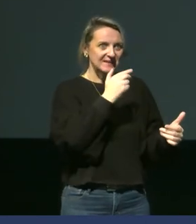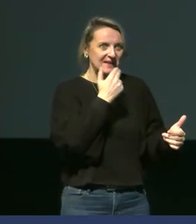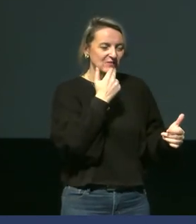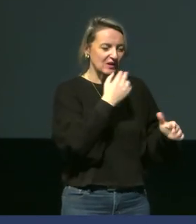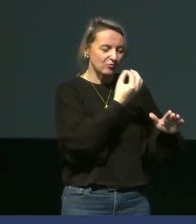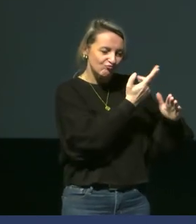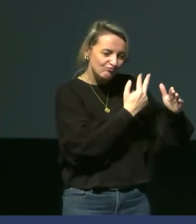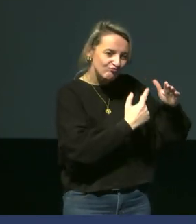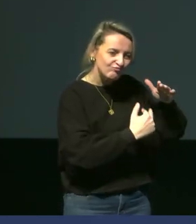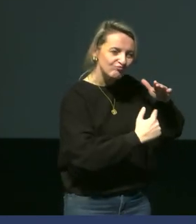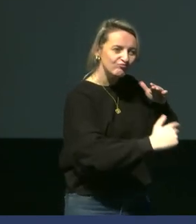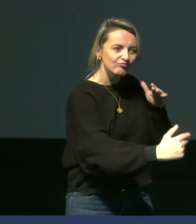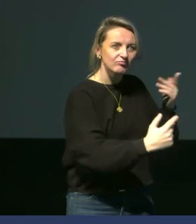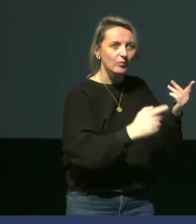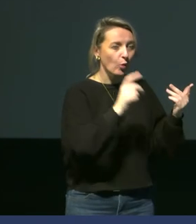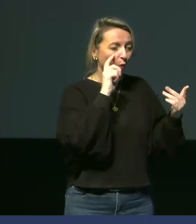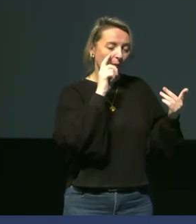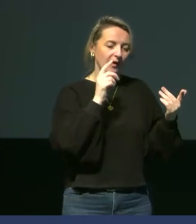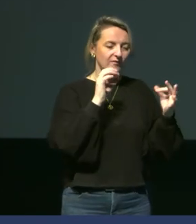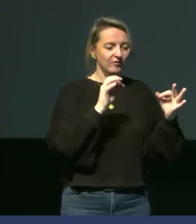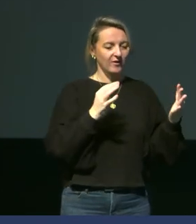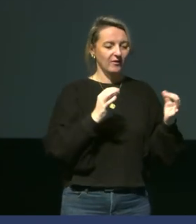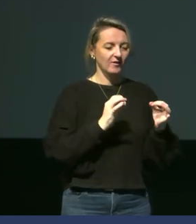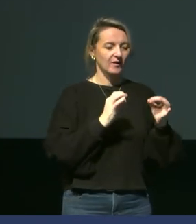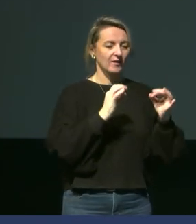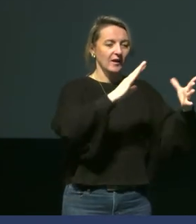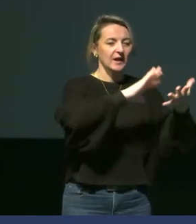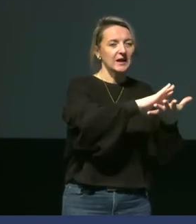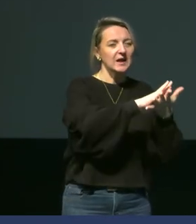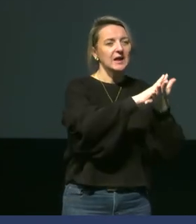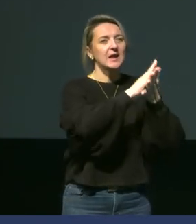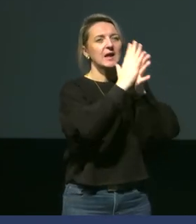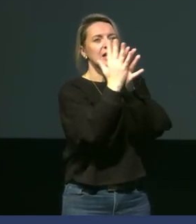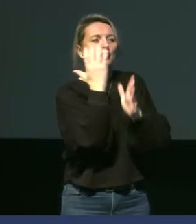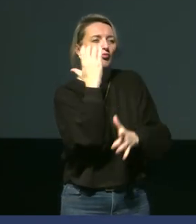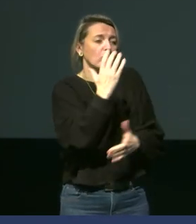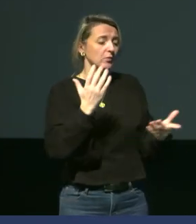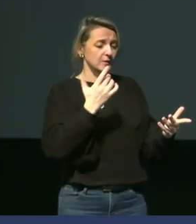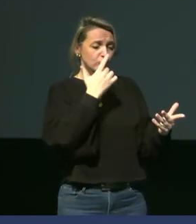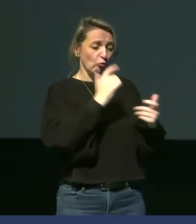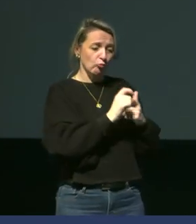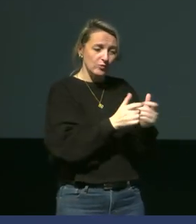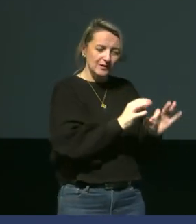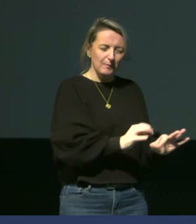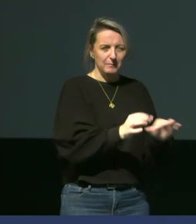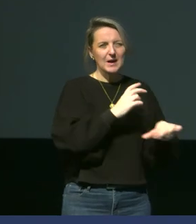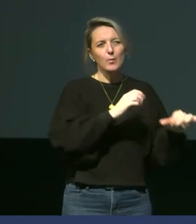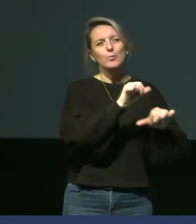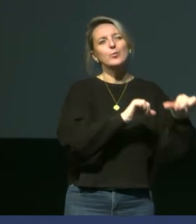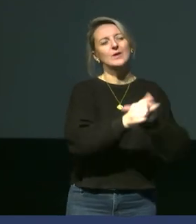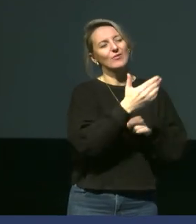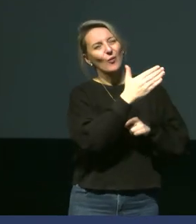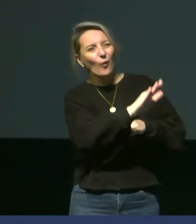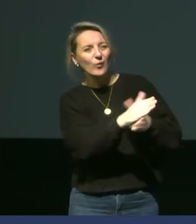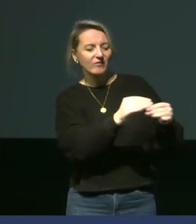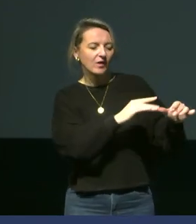À ce stade-là, on n'a pas encore remarqué d'effet du réchauffement climatique, mais il y a plein d'autres menaces évidemment qui pèsent sur les oiseaux lorsqu'ils sont dans le milieu